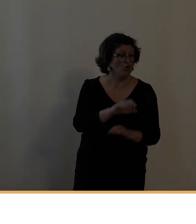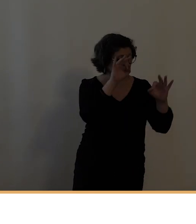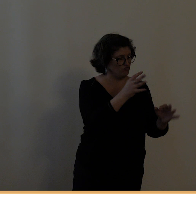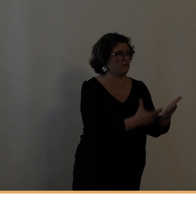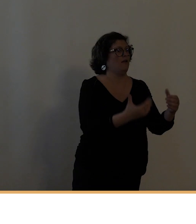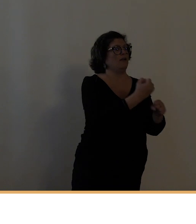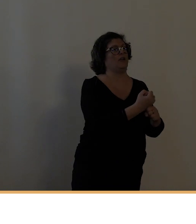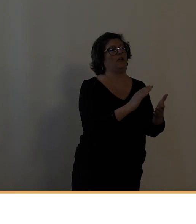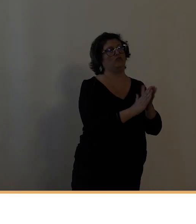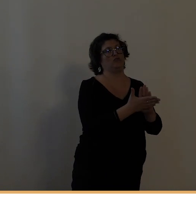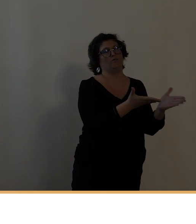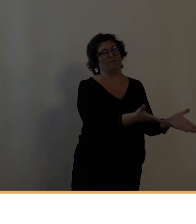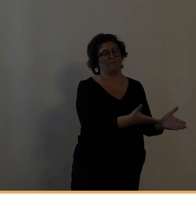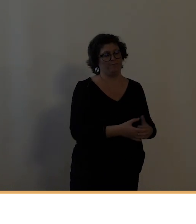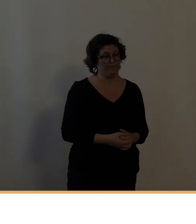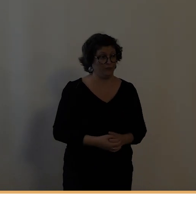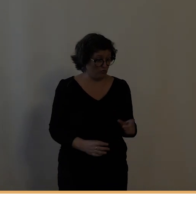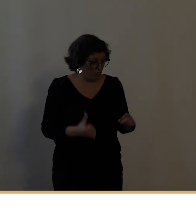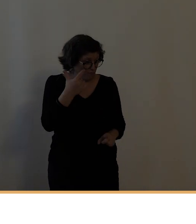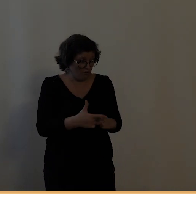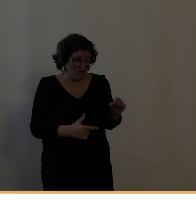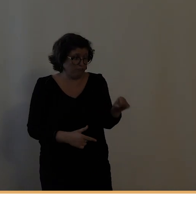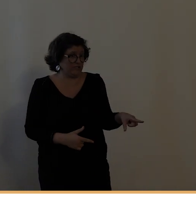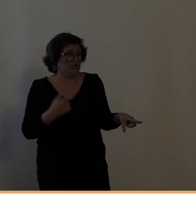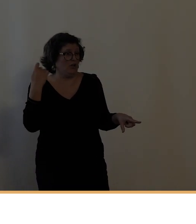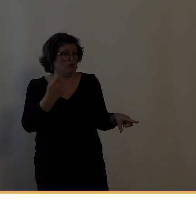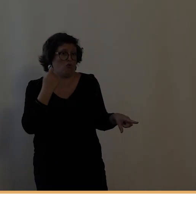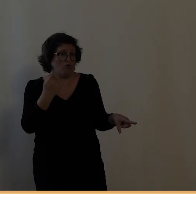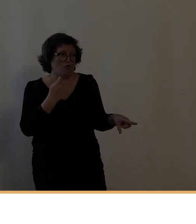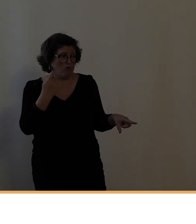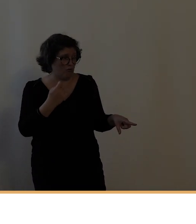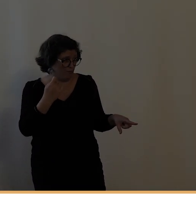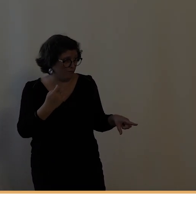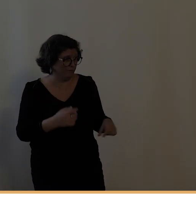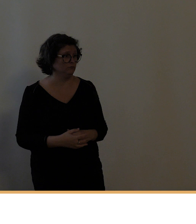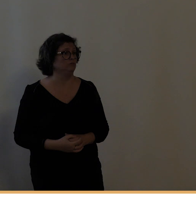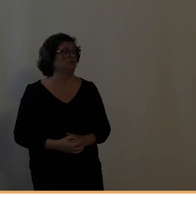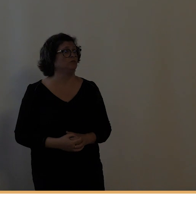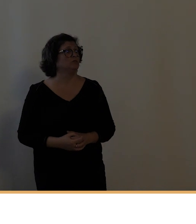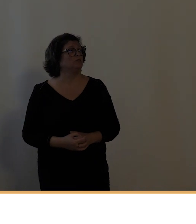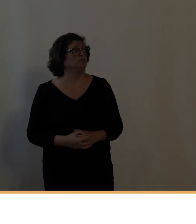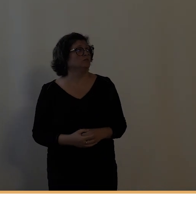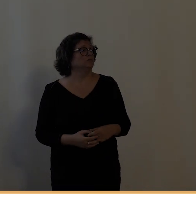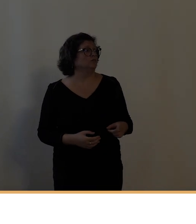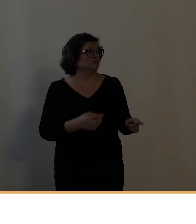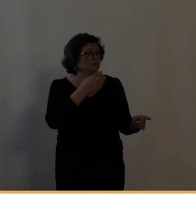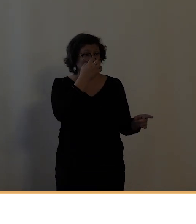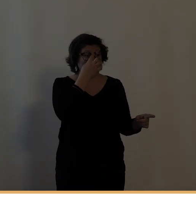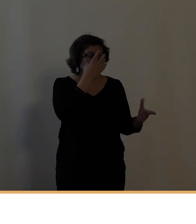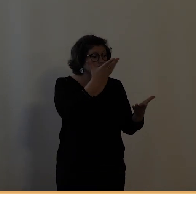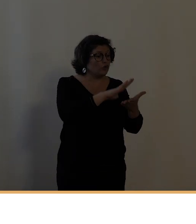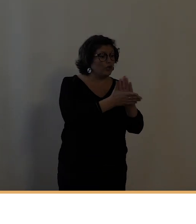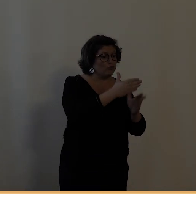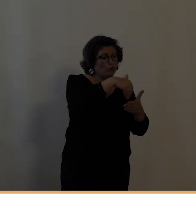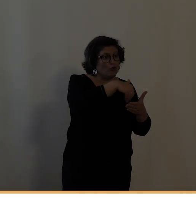le premier club cycliste de Tours qui se regroupe donc des amateurs de